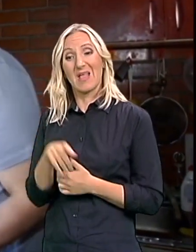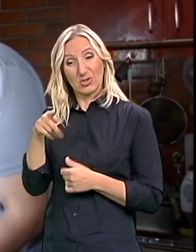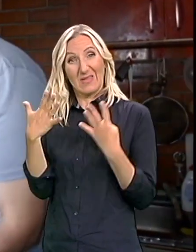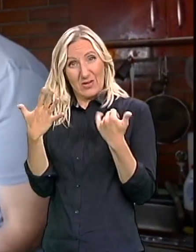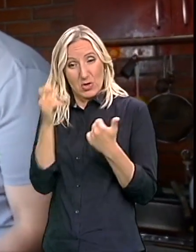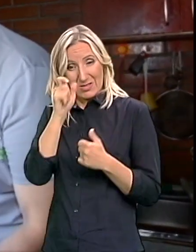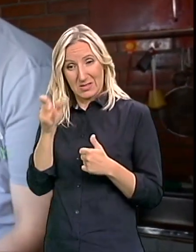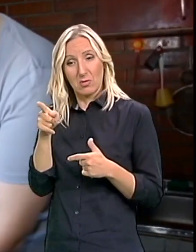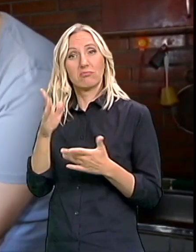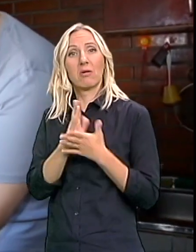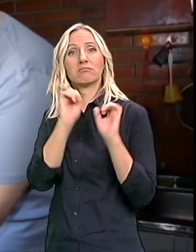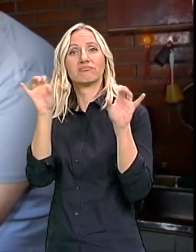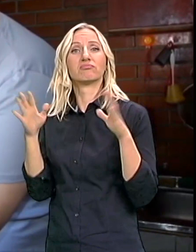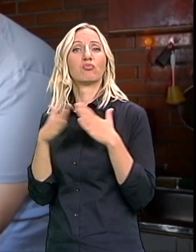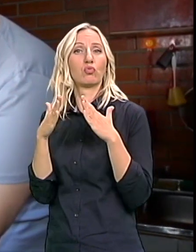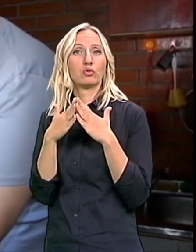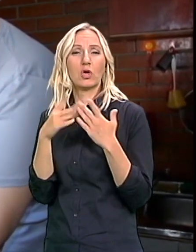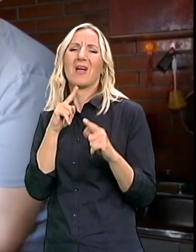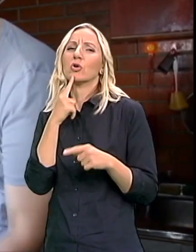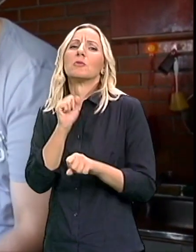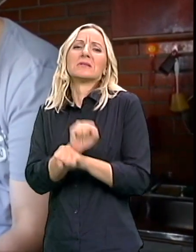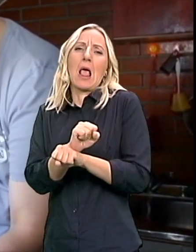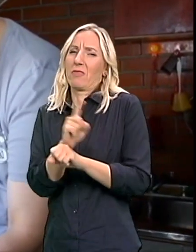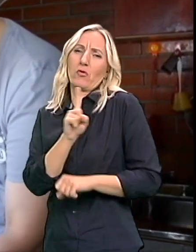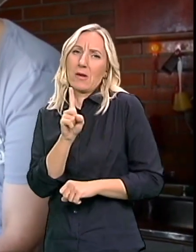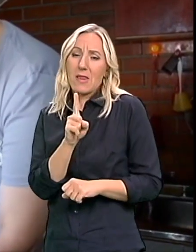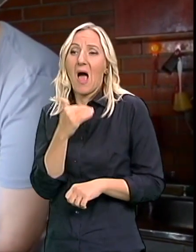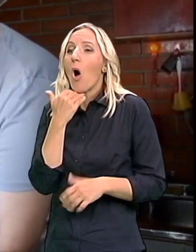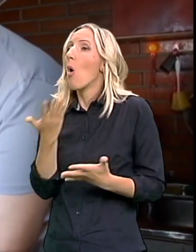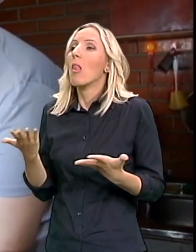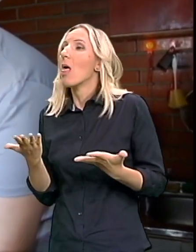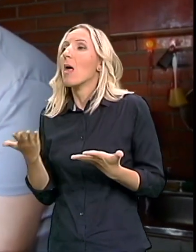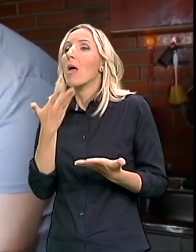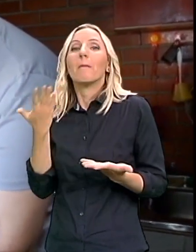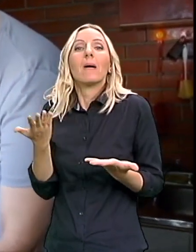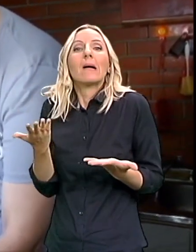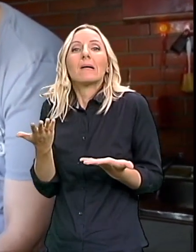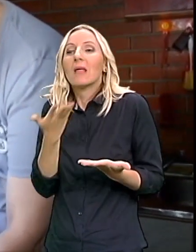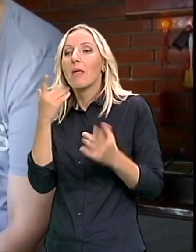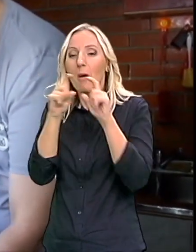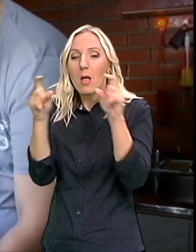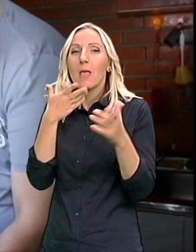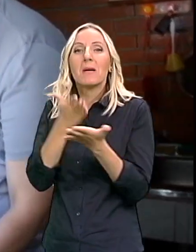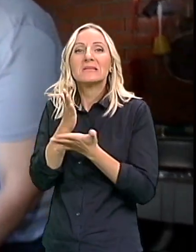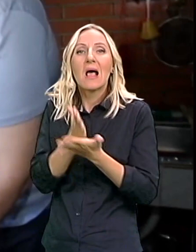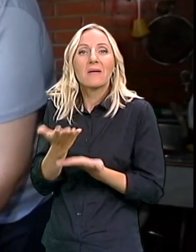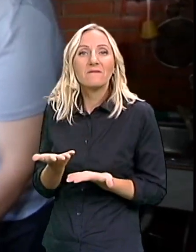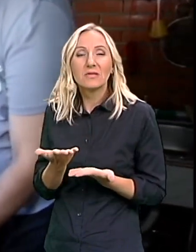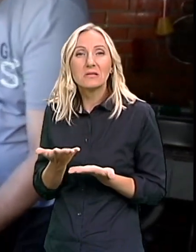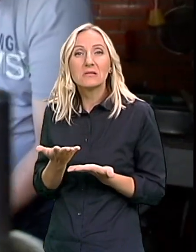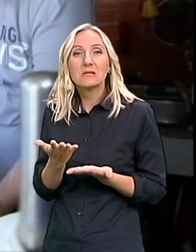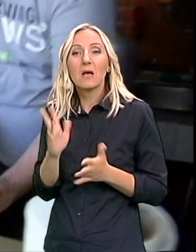Ja nemožem zatvoreni Ali prosto ako nemate gde Nemate nikakvu ustanu i servis za vaše dete Ga